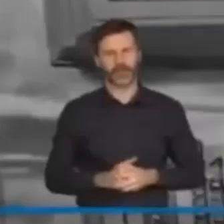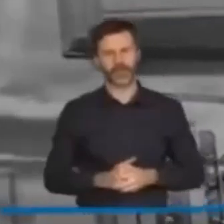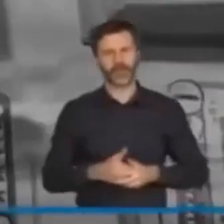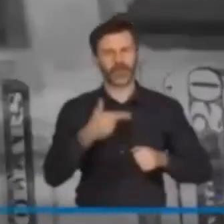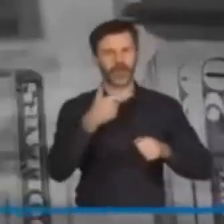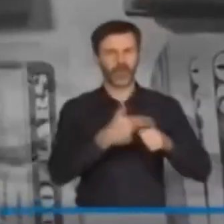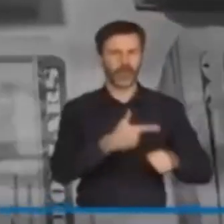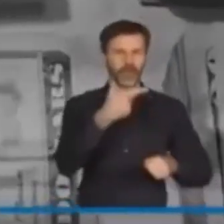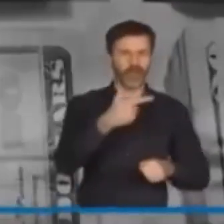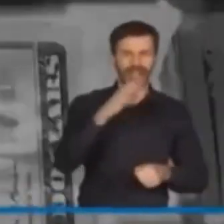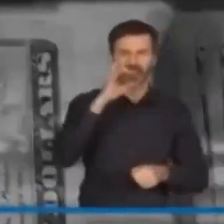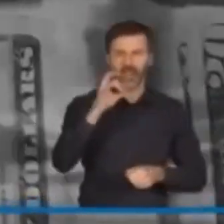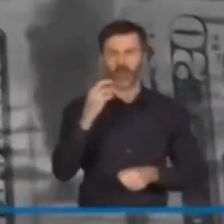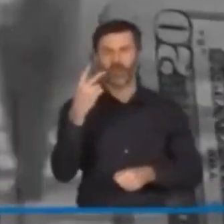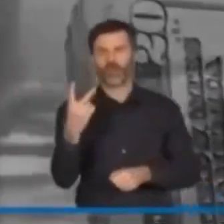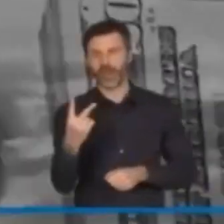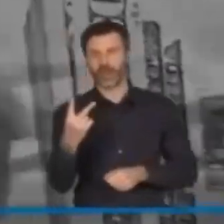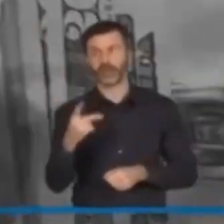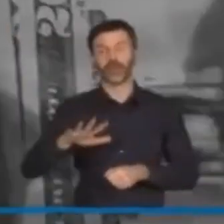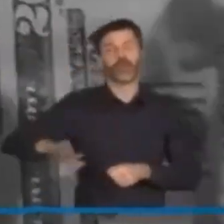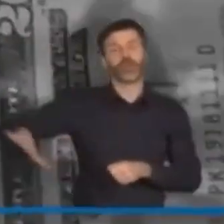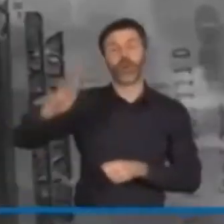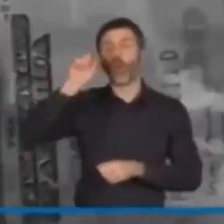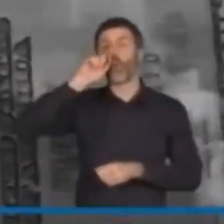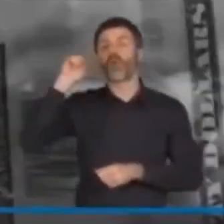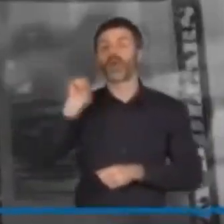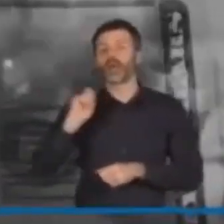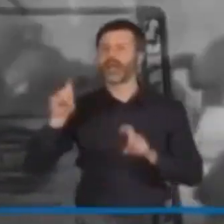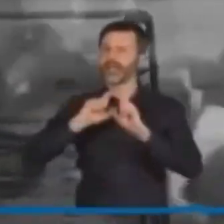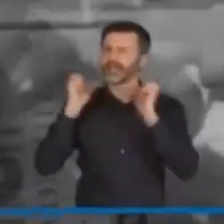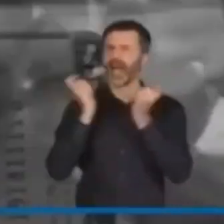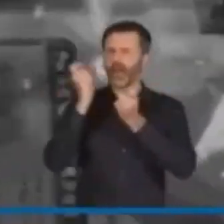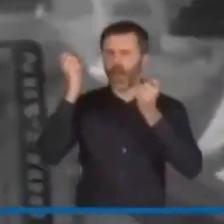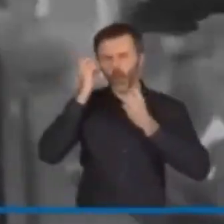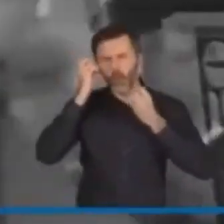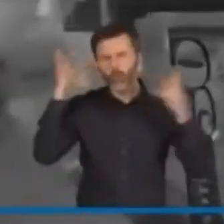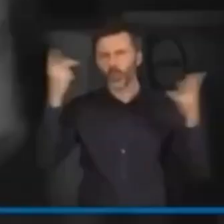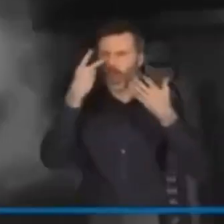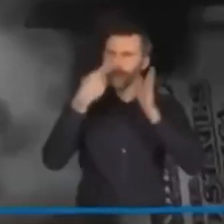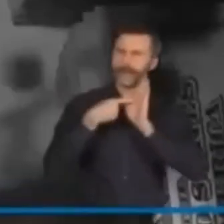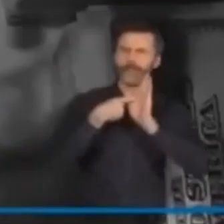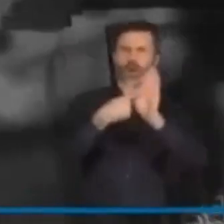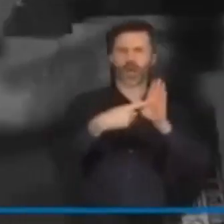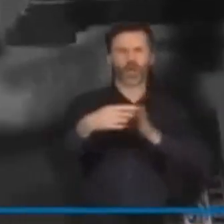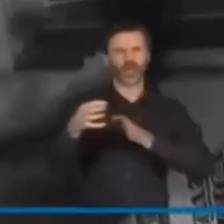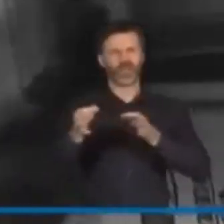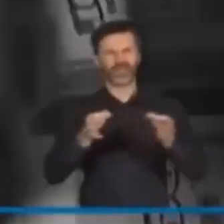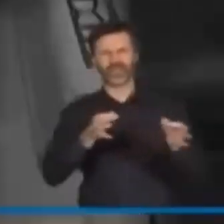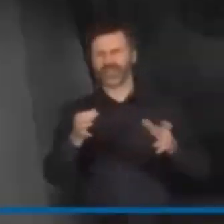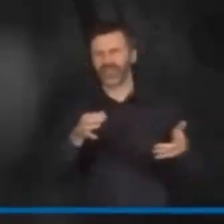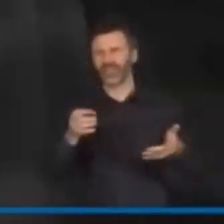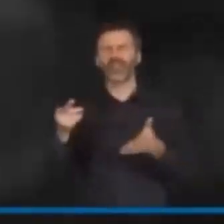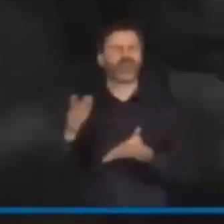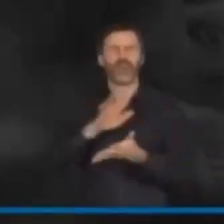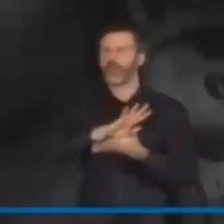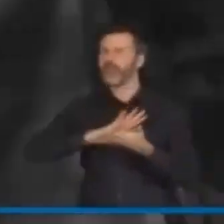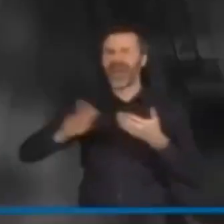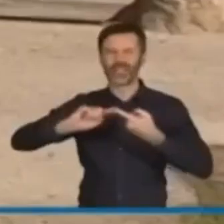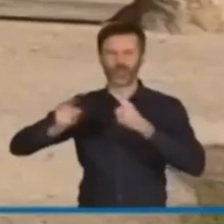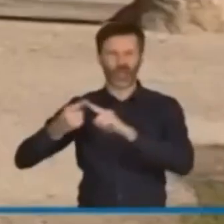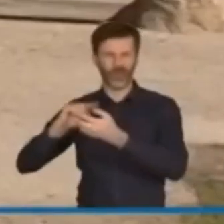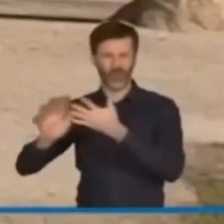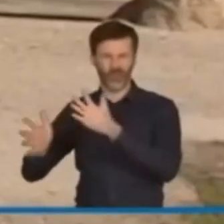Od pierwszych dni wojny na Ukrainie cały świat kultury pokazuje w swojej sztuce bezsensowność wojny i ludobójstwo.